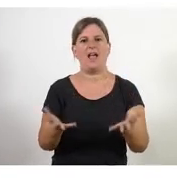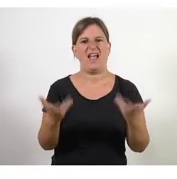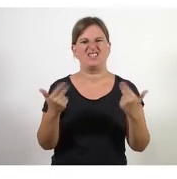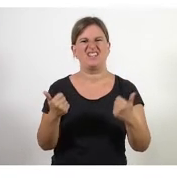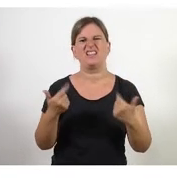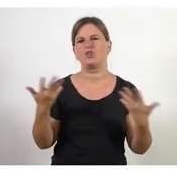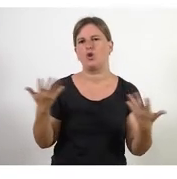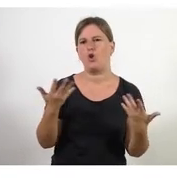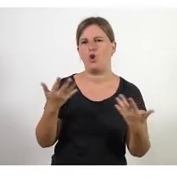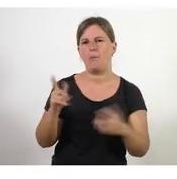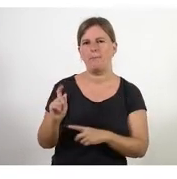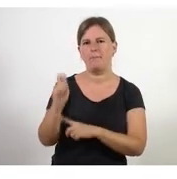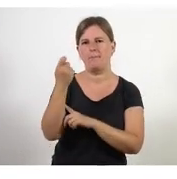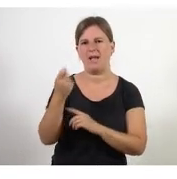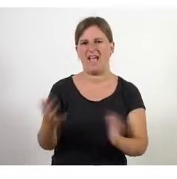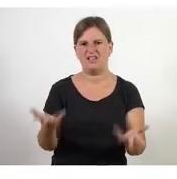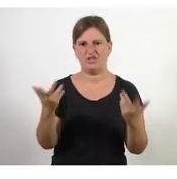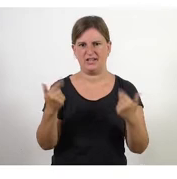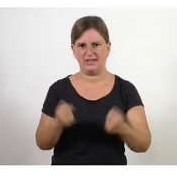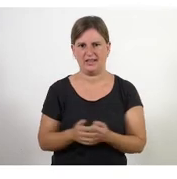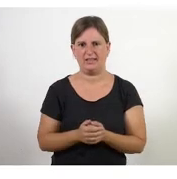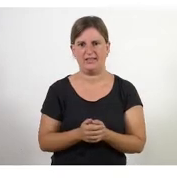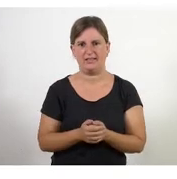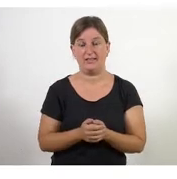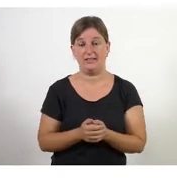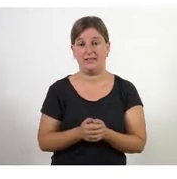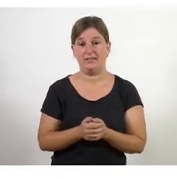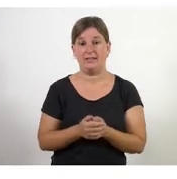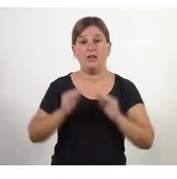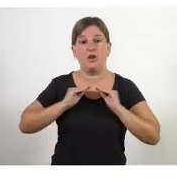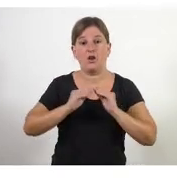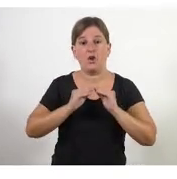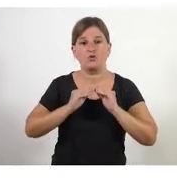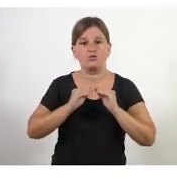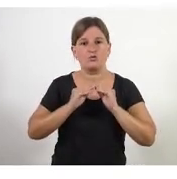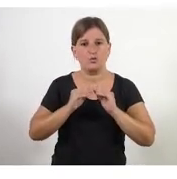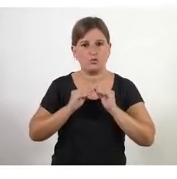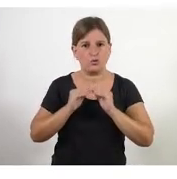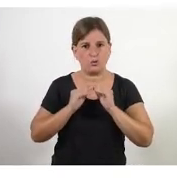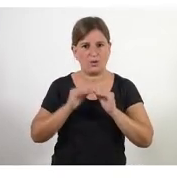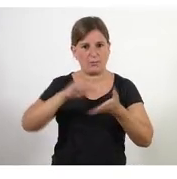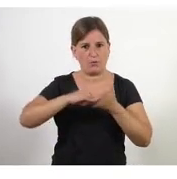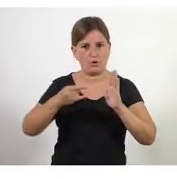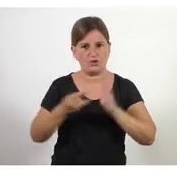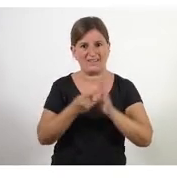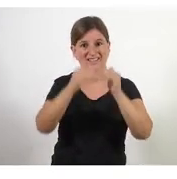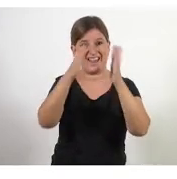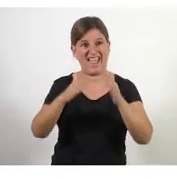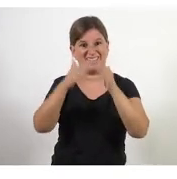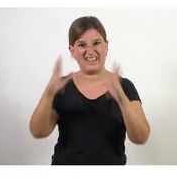4 com s'aconsegueix agilitat construint projectes d'entitat social al voltant de persones